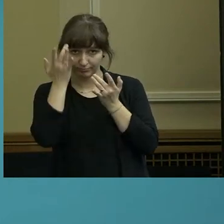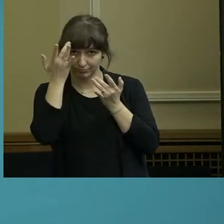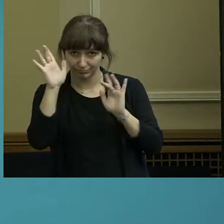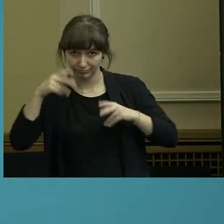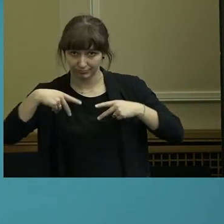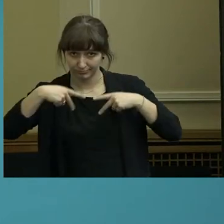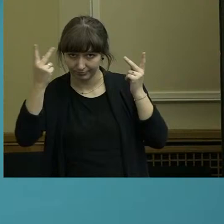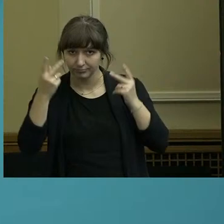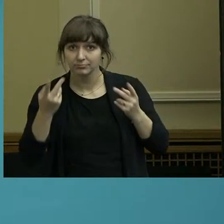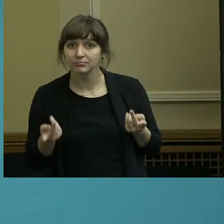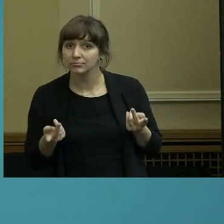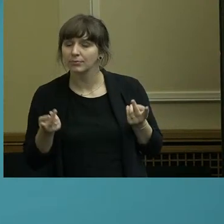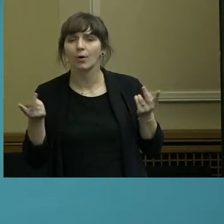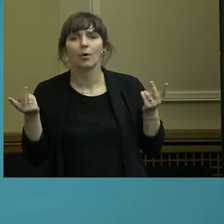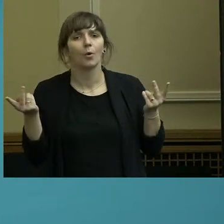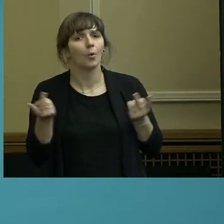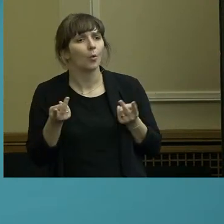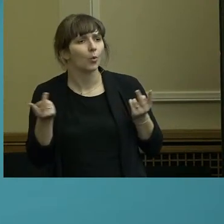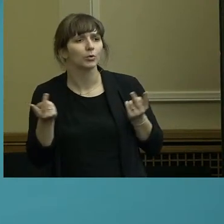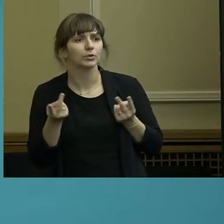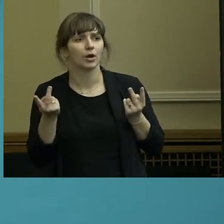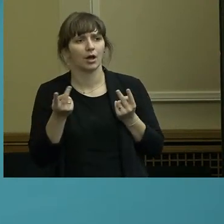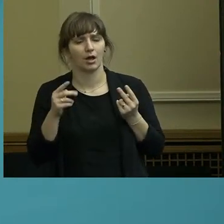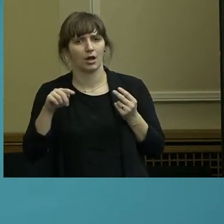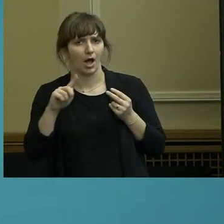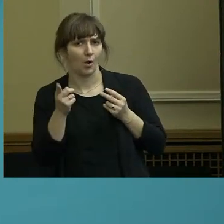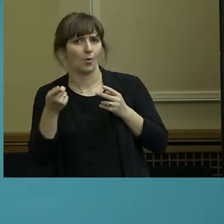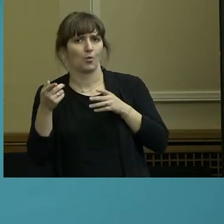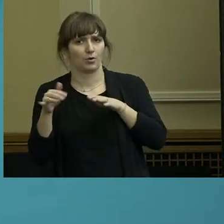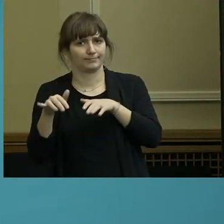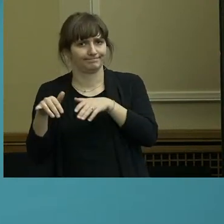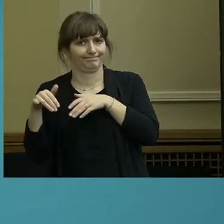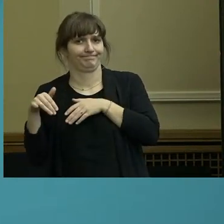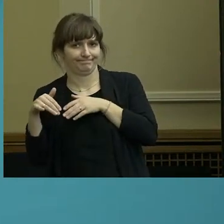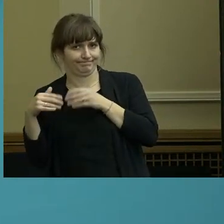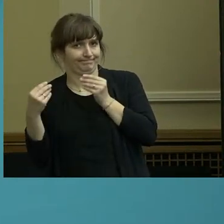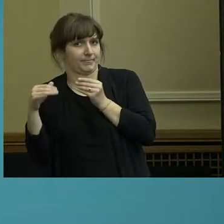ist auch die zunächst noch zurückgestellt worden?